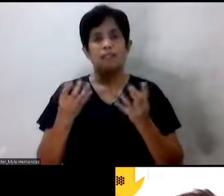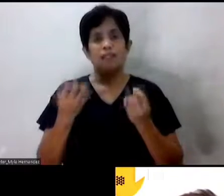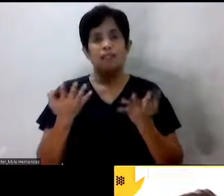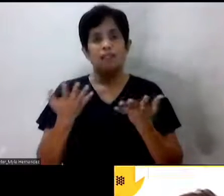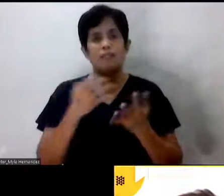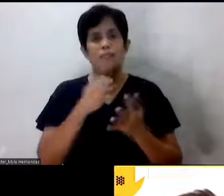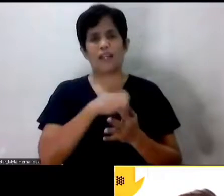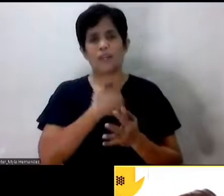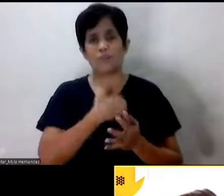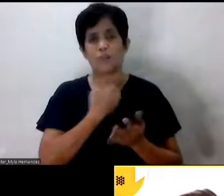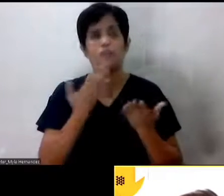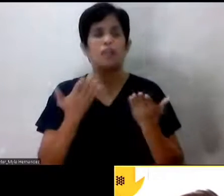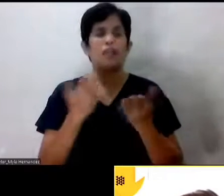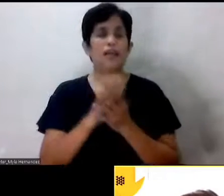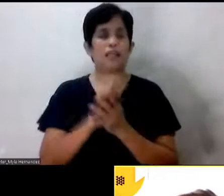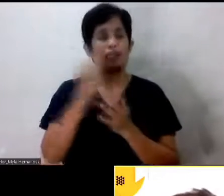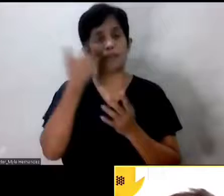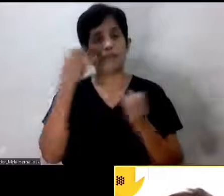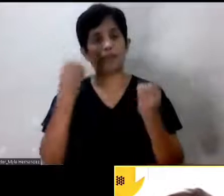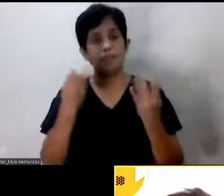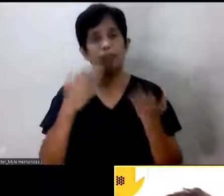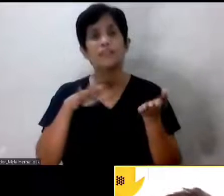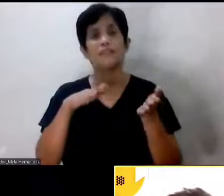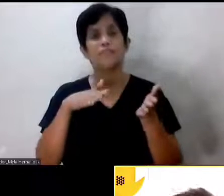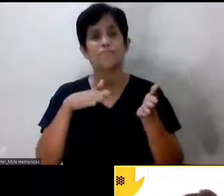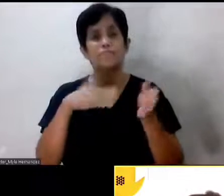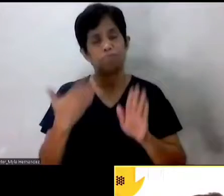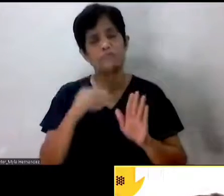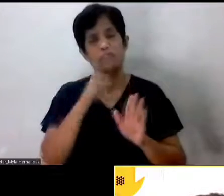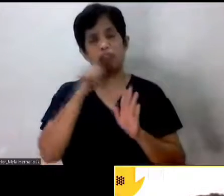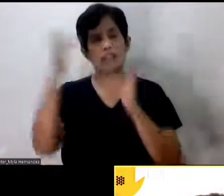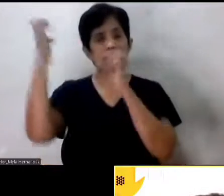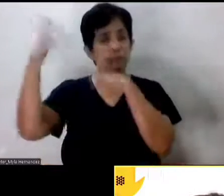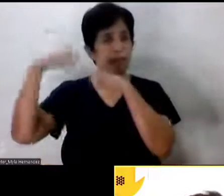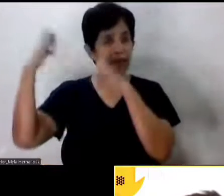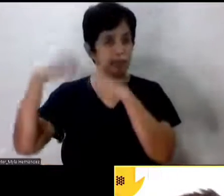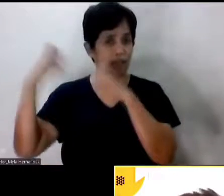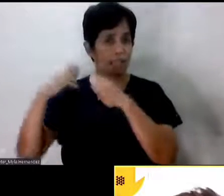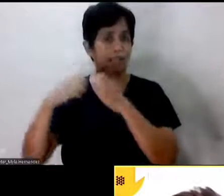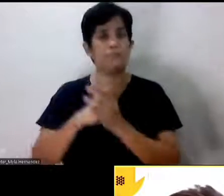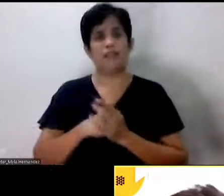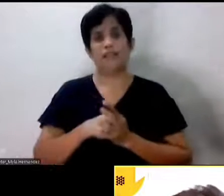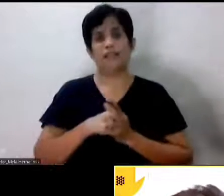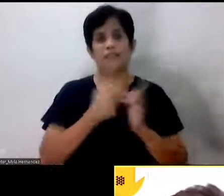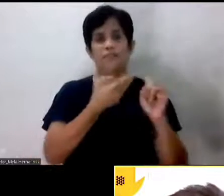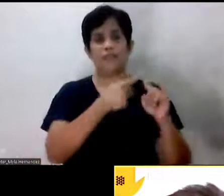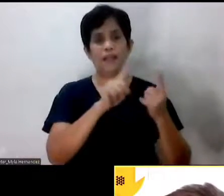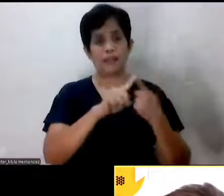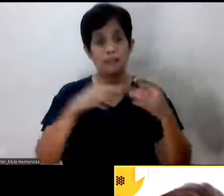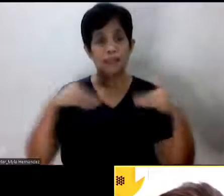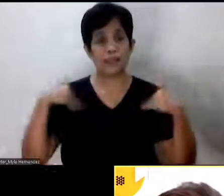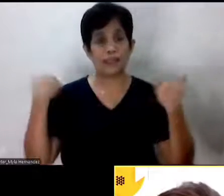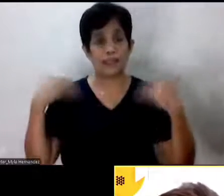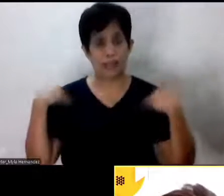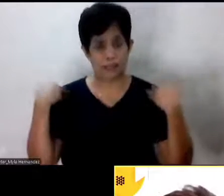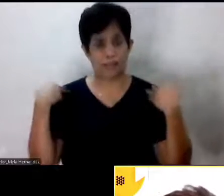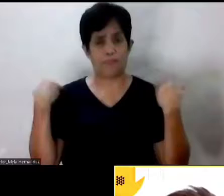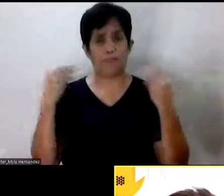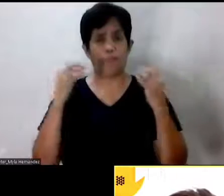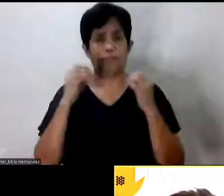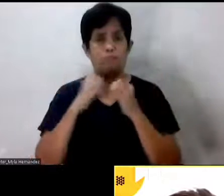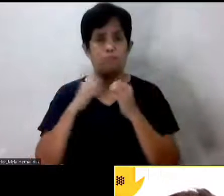hindi naman natin inaasahan. Mga kaibigan, mga kababata, mga mas bata pa sa atin. Okay?